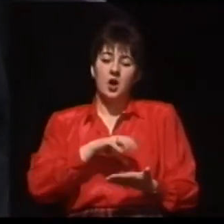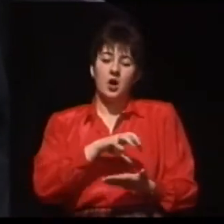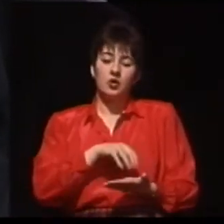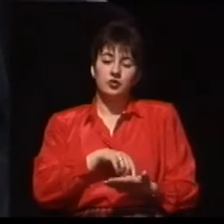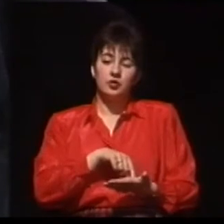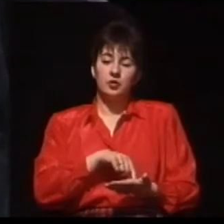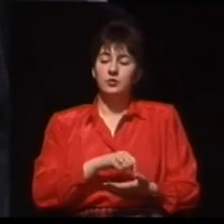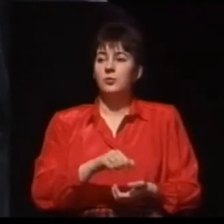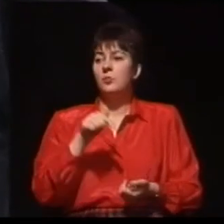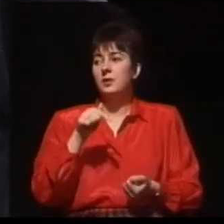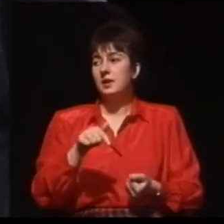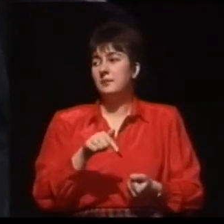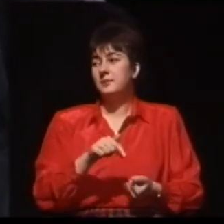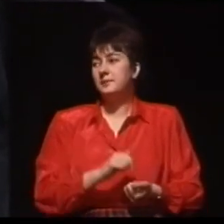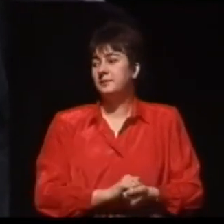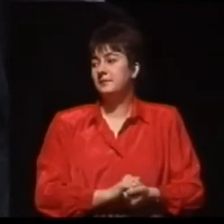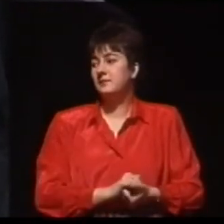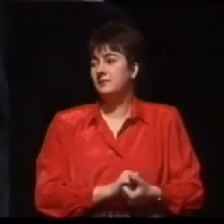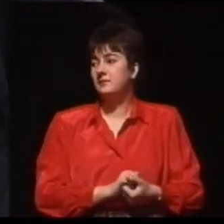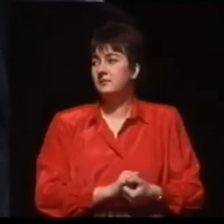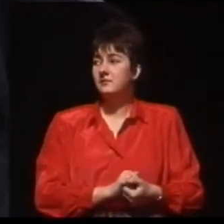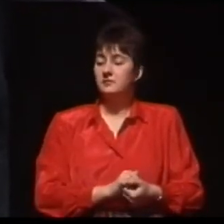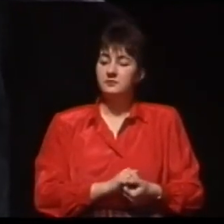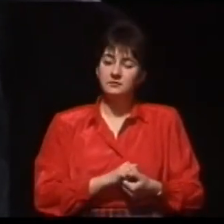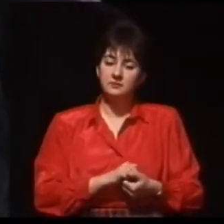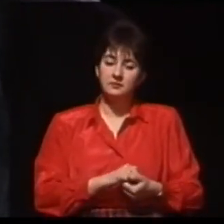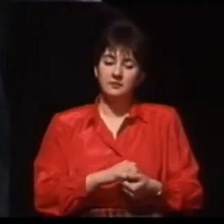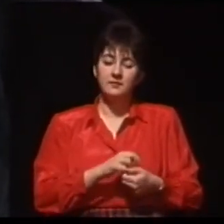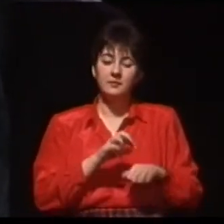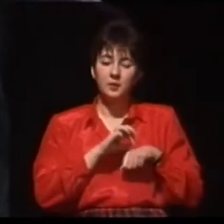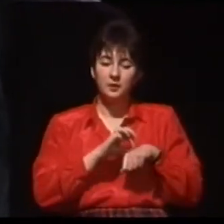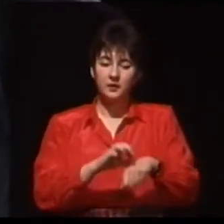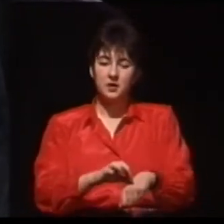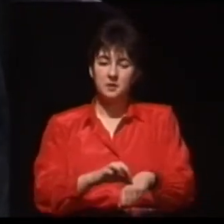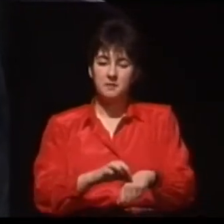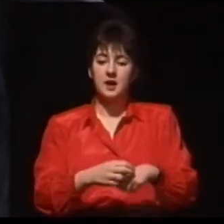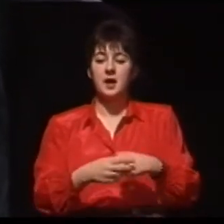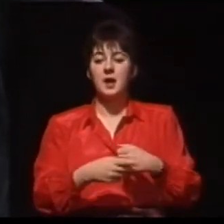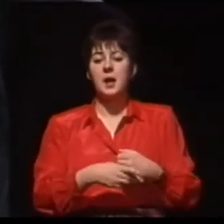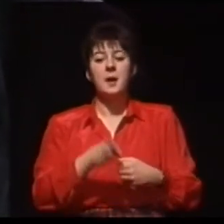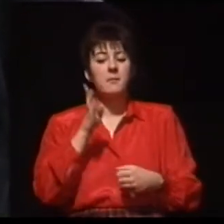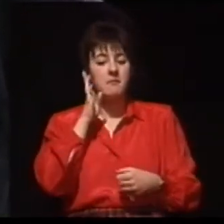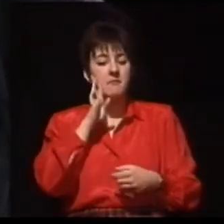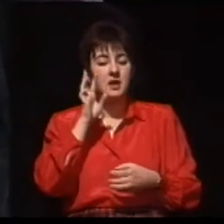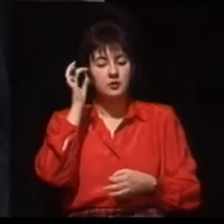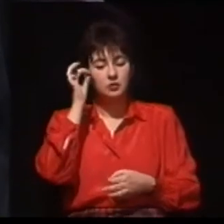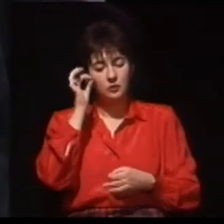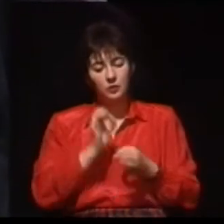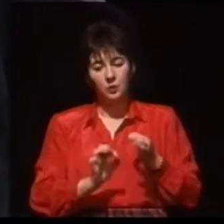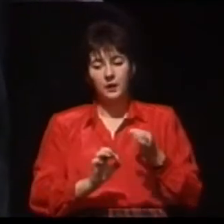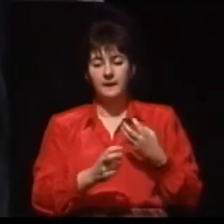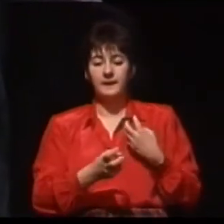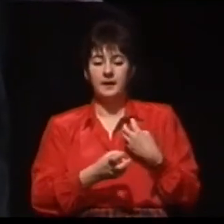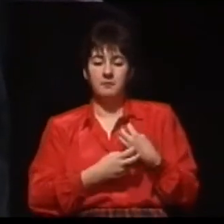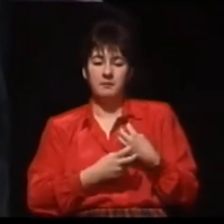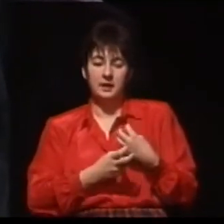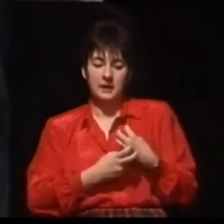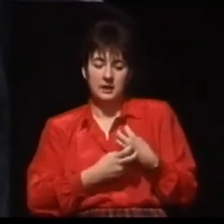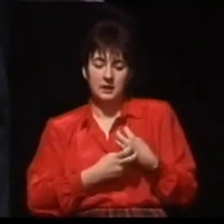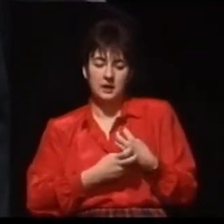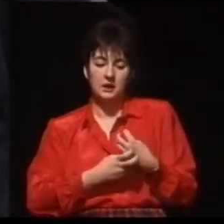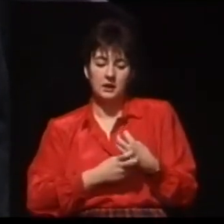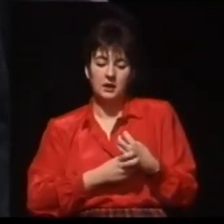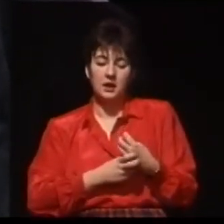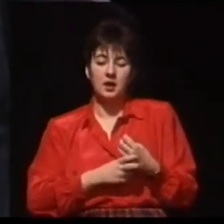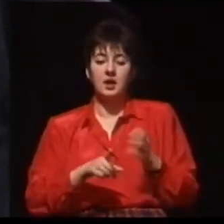drobiazgowy jest przeprowadzana pełna diagnostyka pacjentów z różnymi posiedzeniami słuchu, zwłaszcza z głębokim niedosłuchem